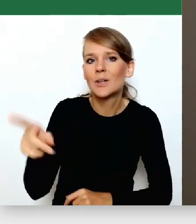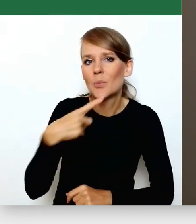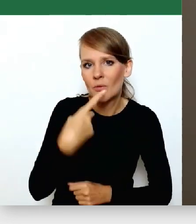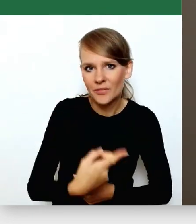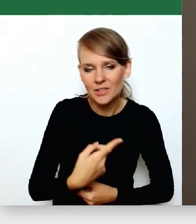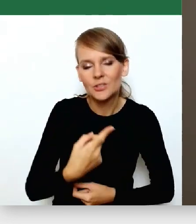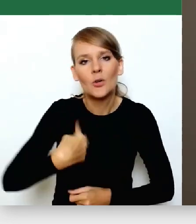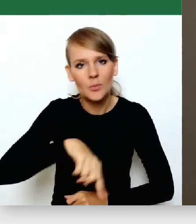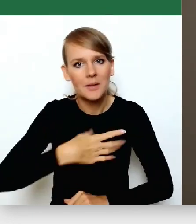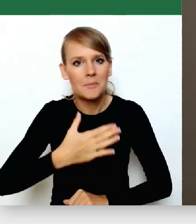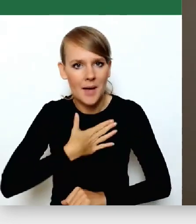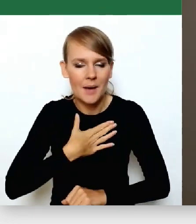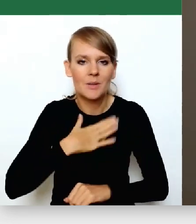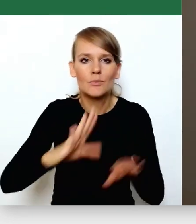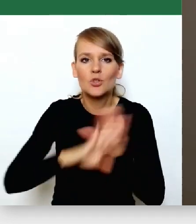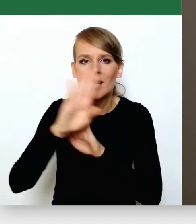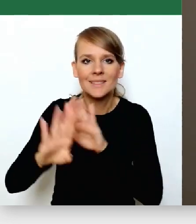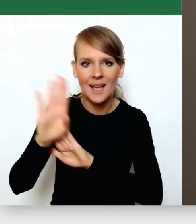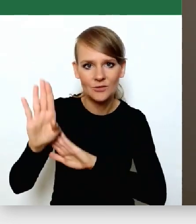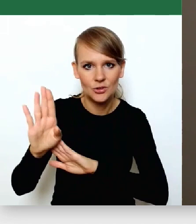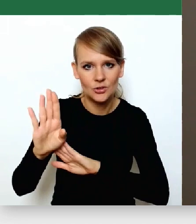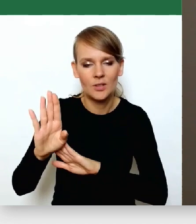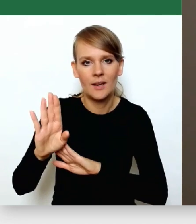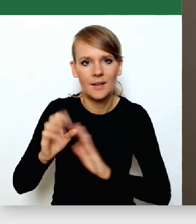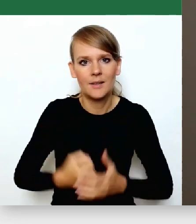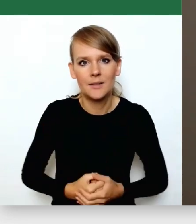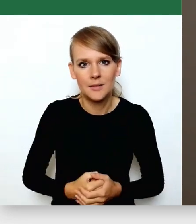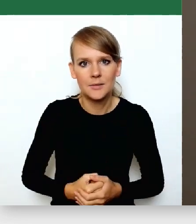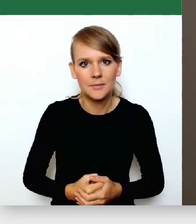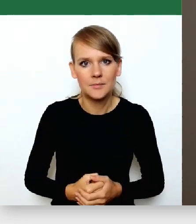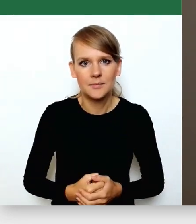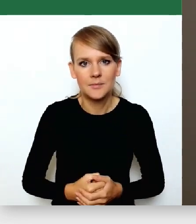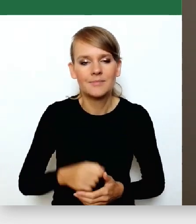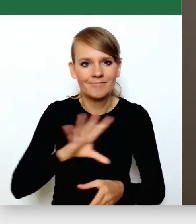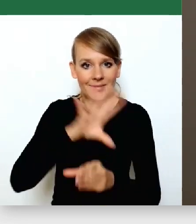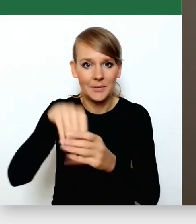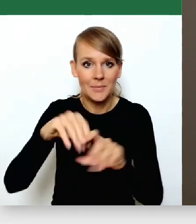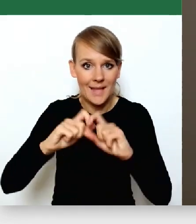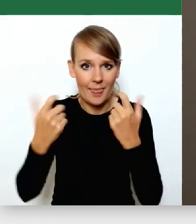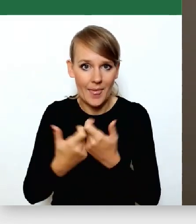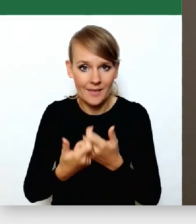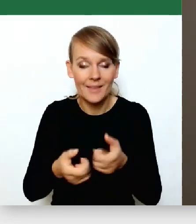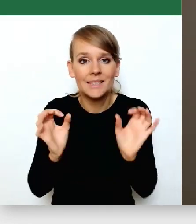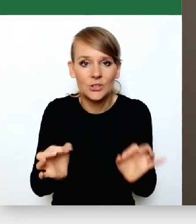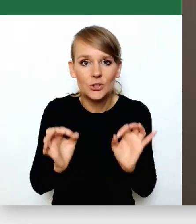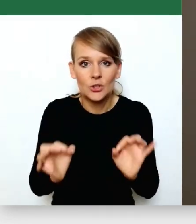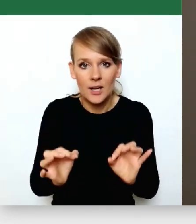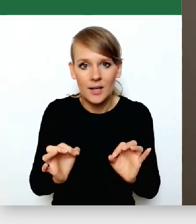przedstawicieli w Senacie, którzy dzisiaj są